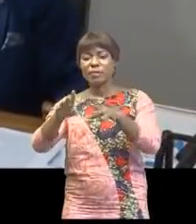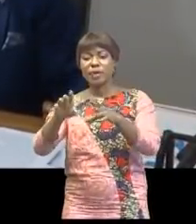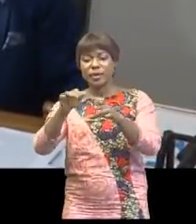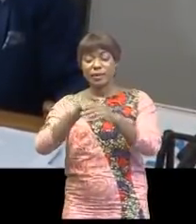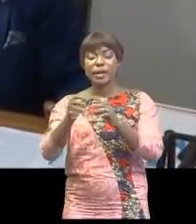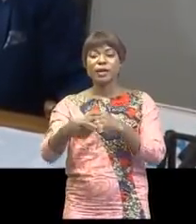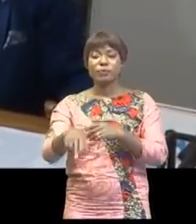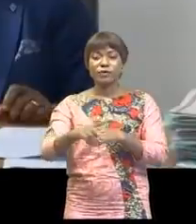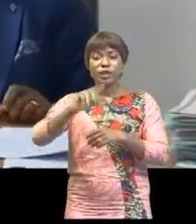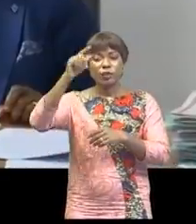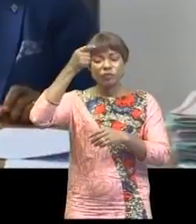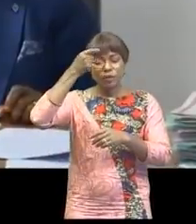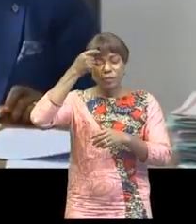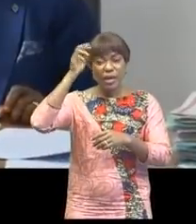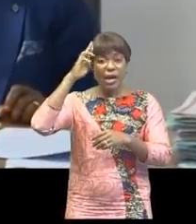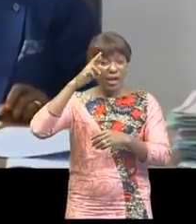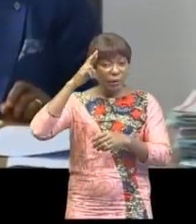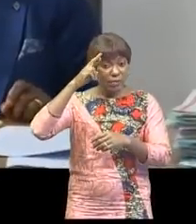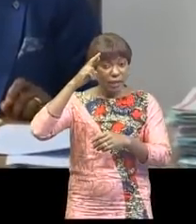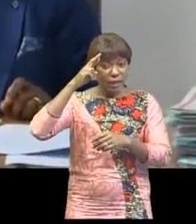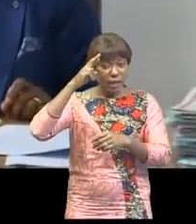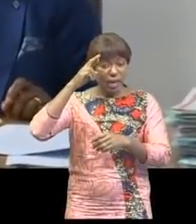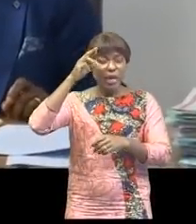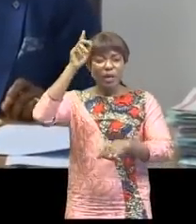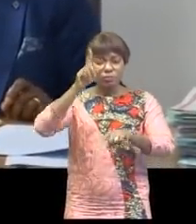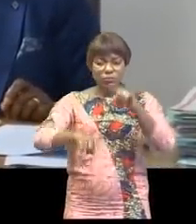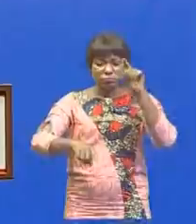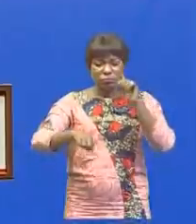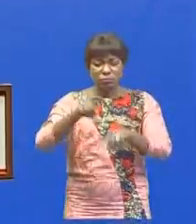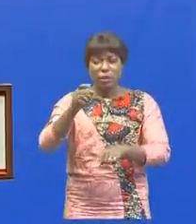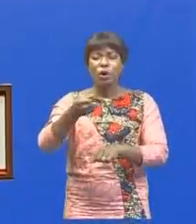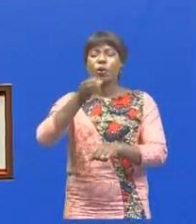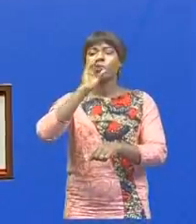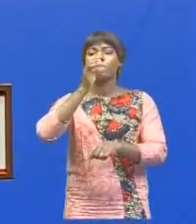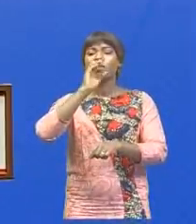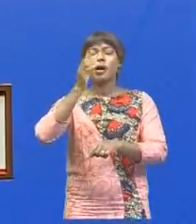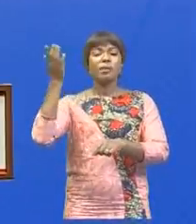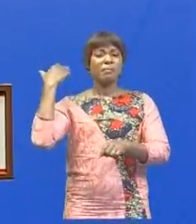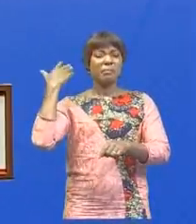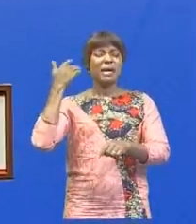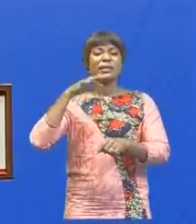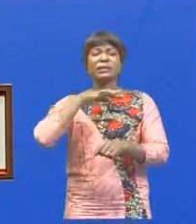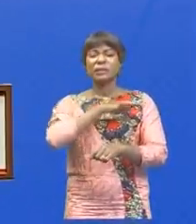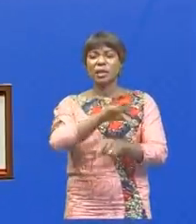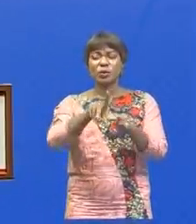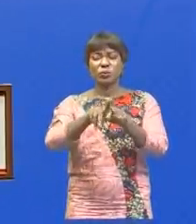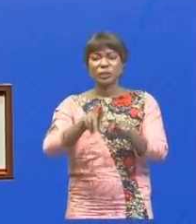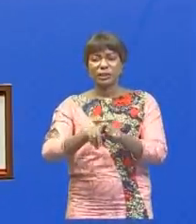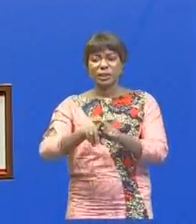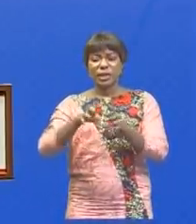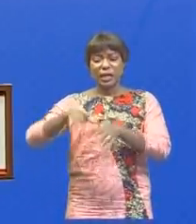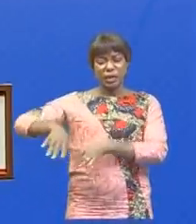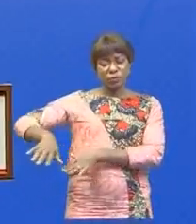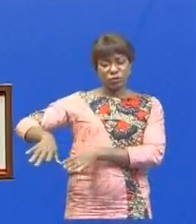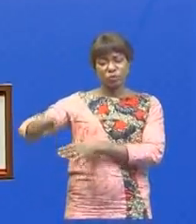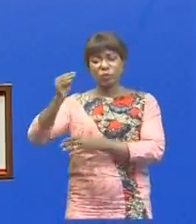gouvernement rappelle qu'il est interdit de consommer l'eau polluée, le poisson ainsi que des animaux aquatiques des rivières